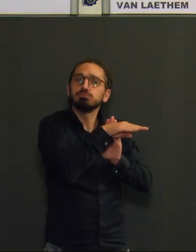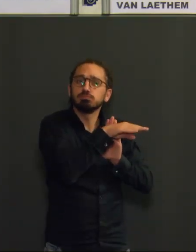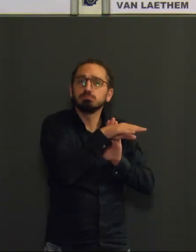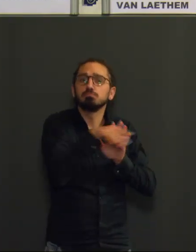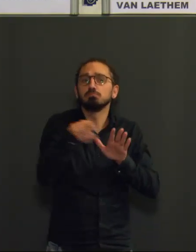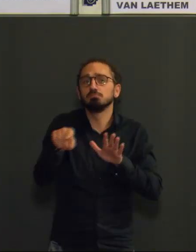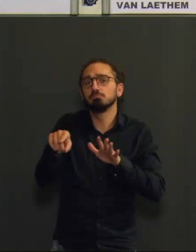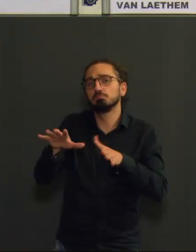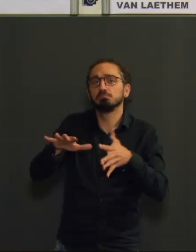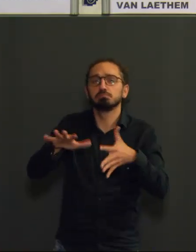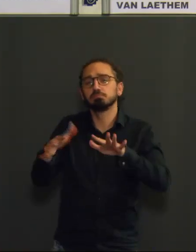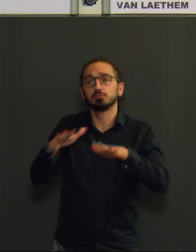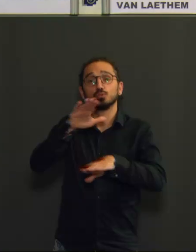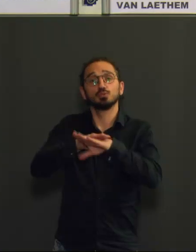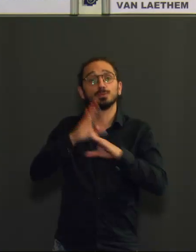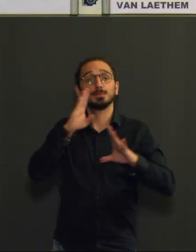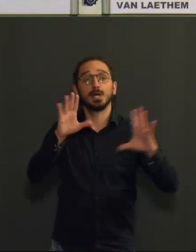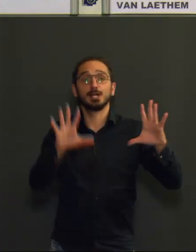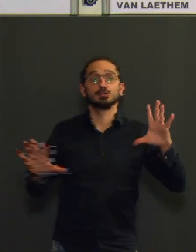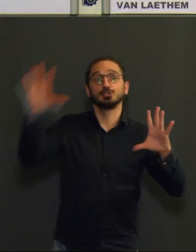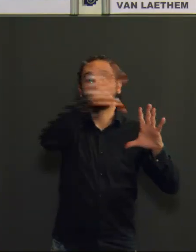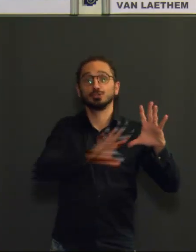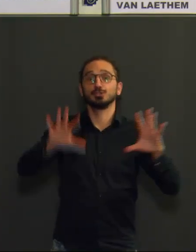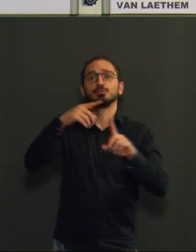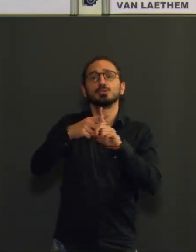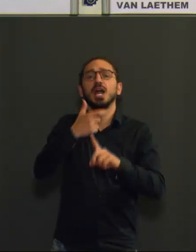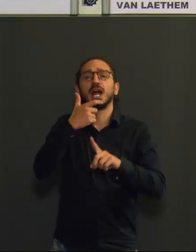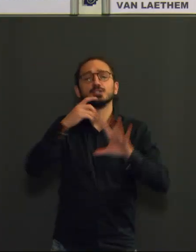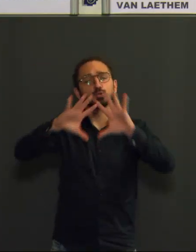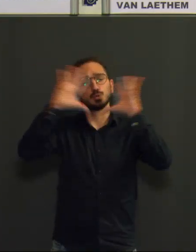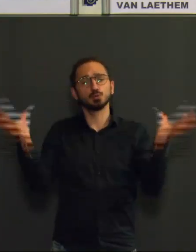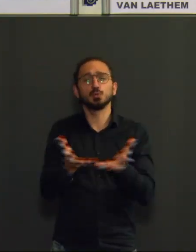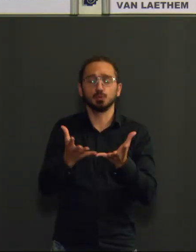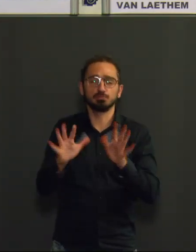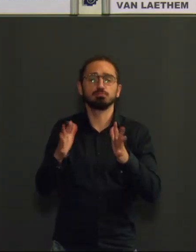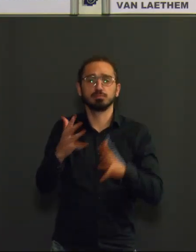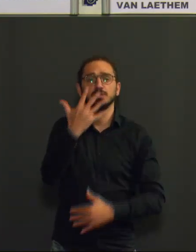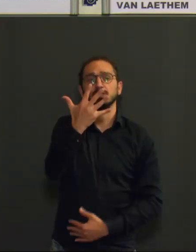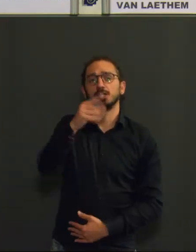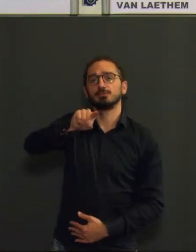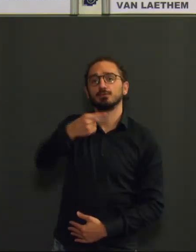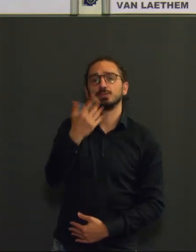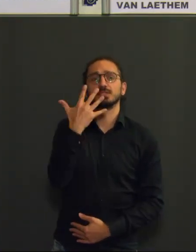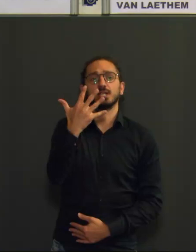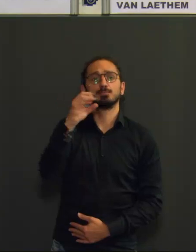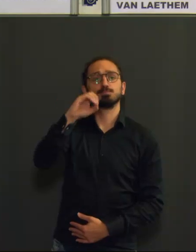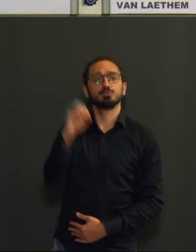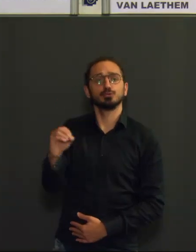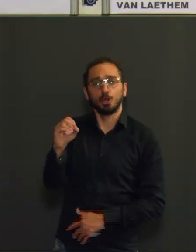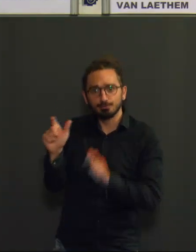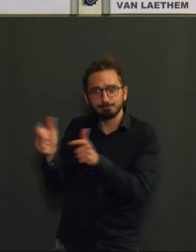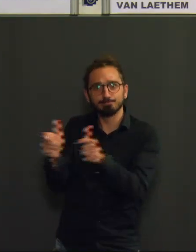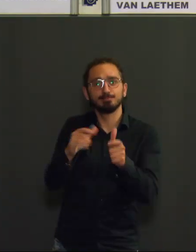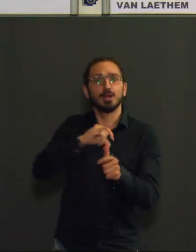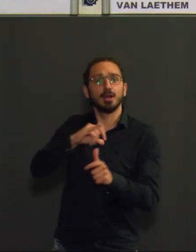le pays, dans toutes les strates d'âge, 5,5% de tests positifs. Il faut quand même bien se rappeler que nous venons pour cette